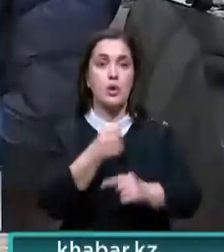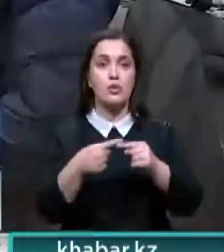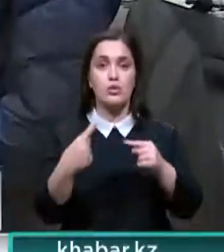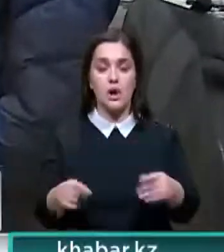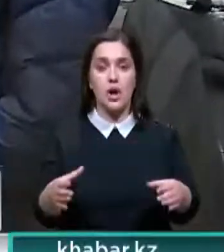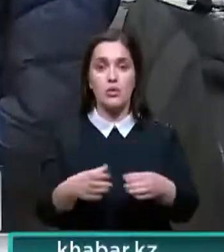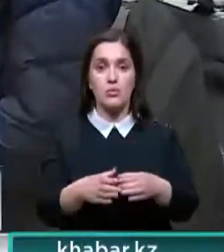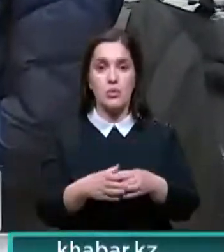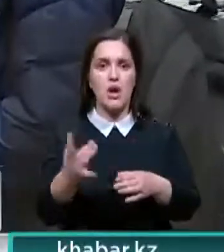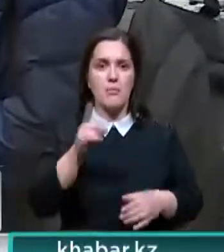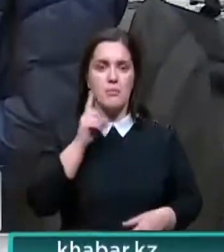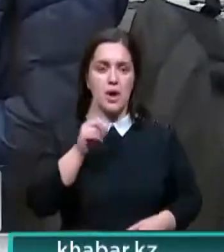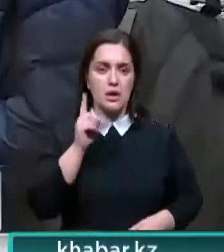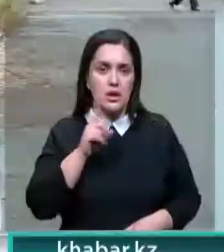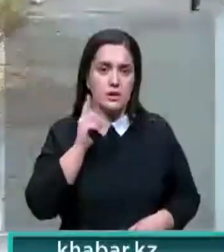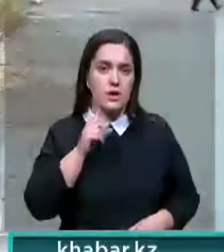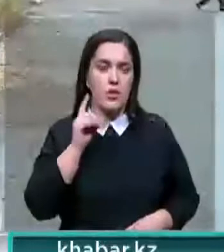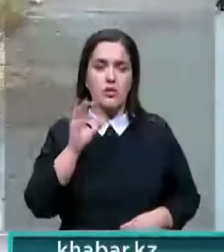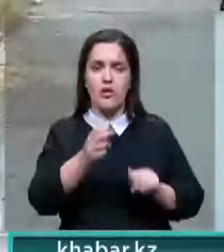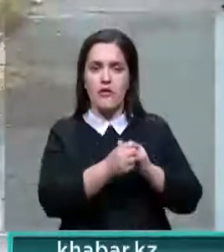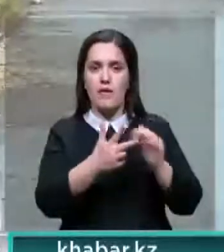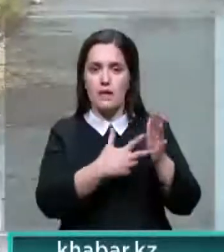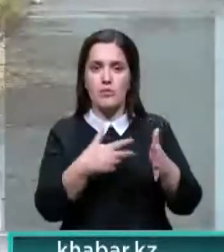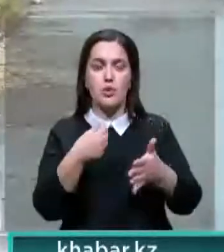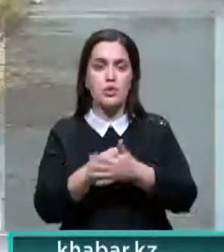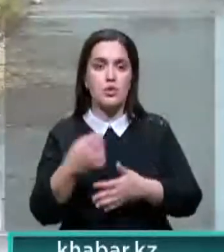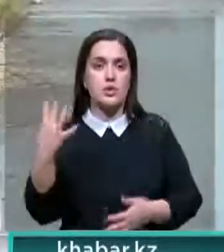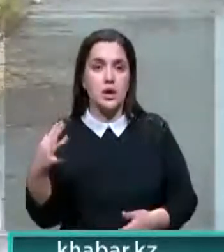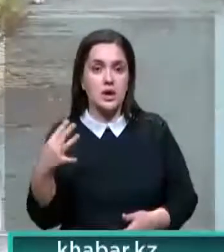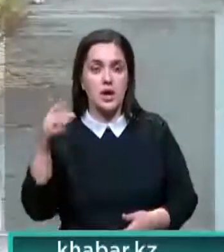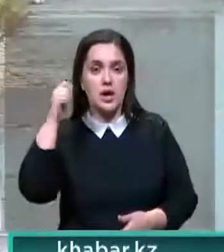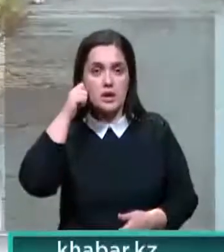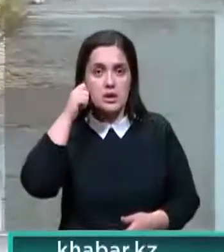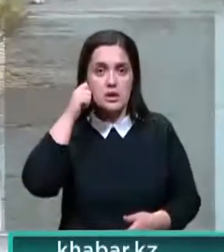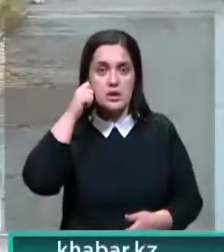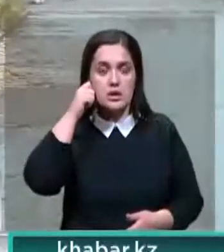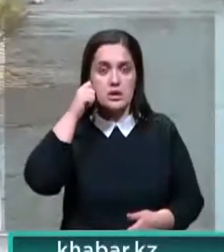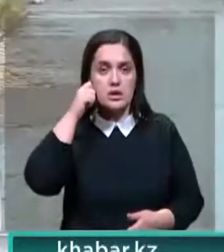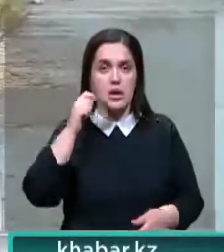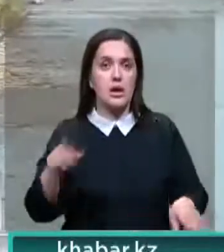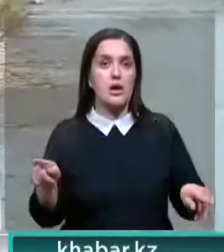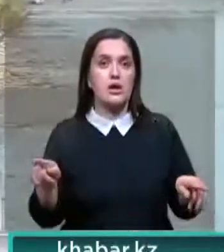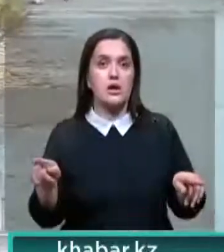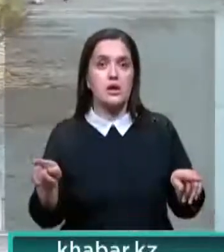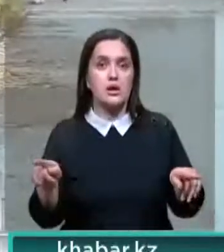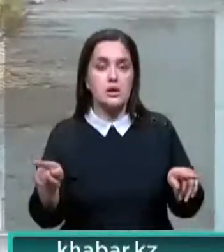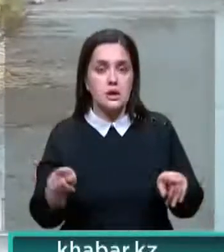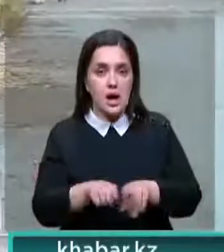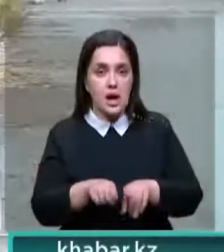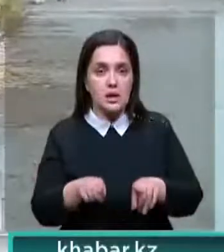группа – это лица молодого возраста, от 18 до 40 лет. И также это больше